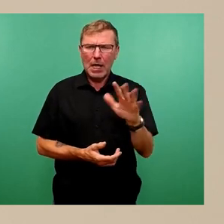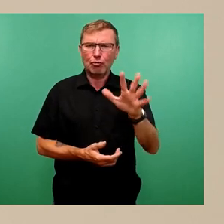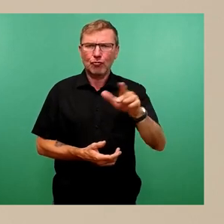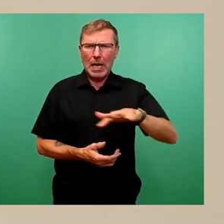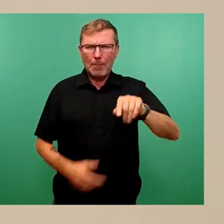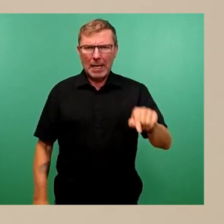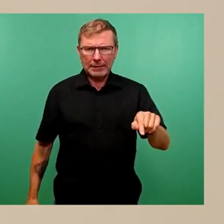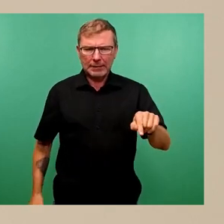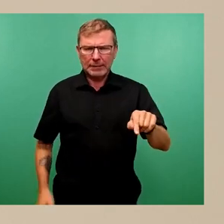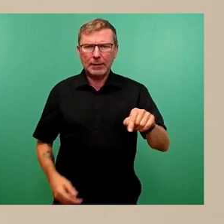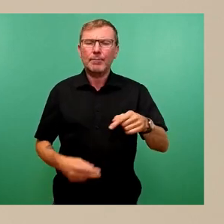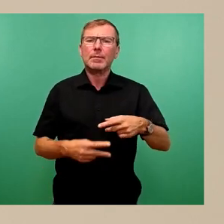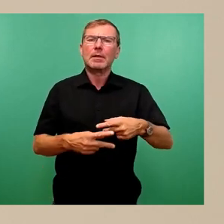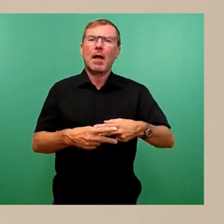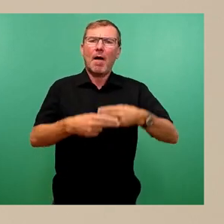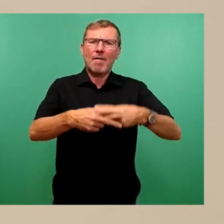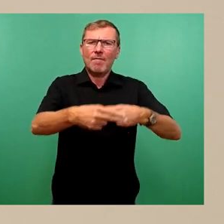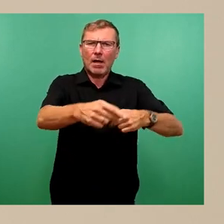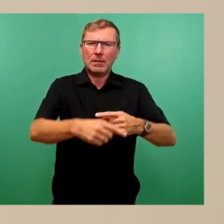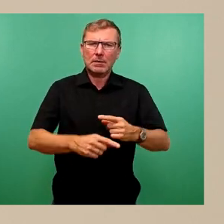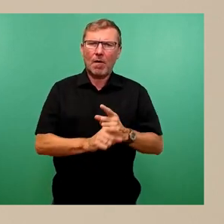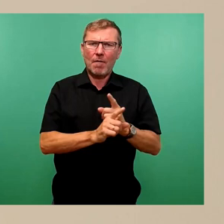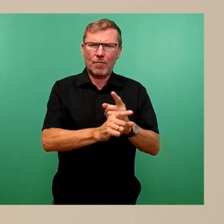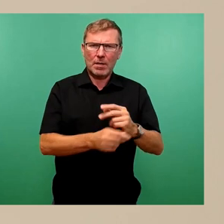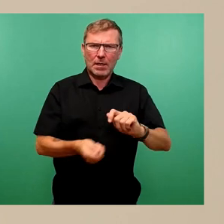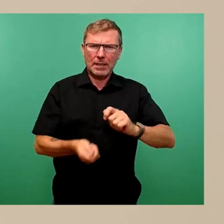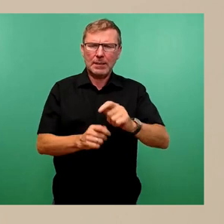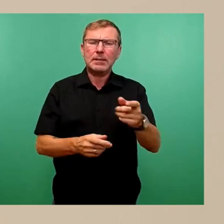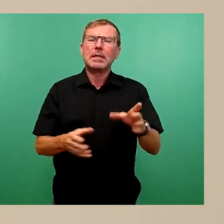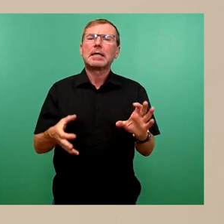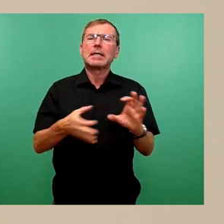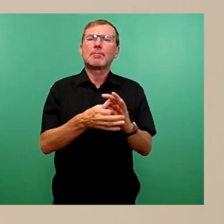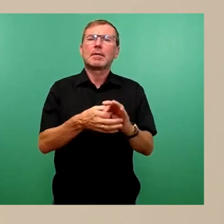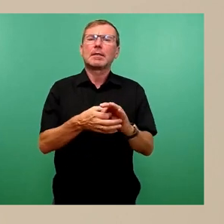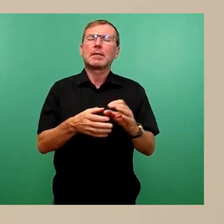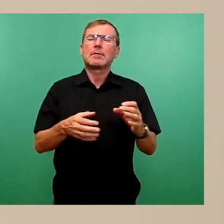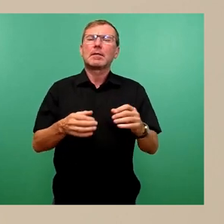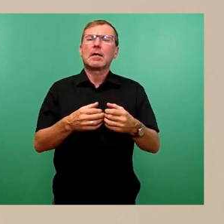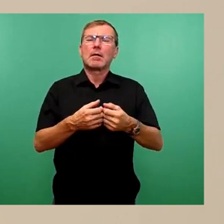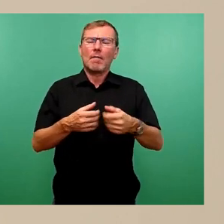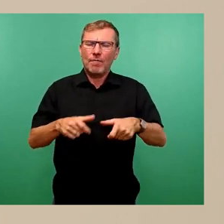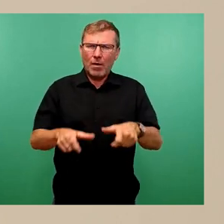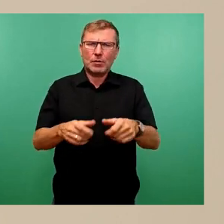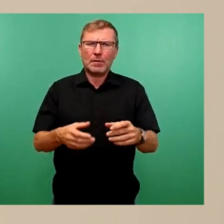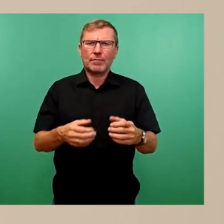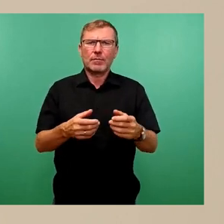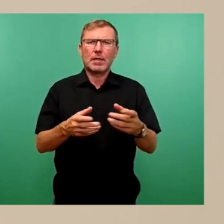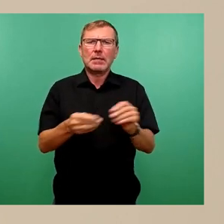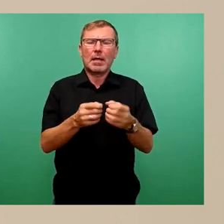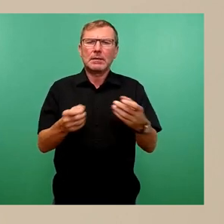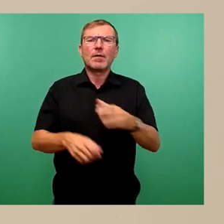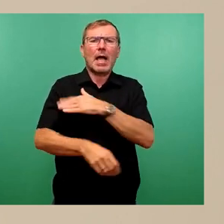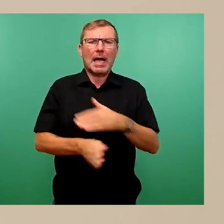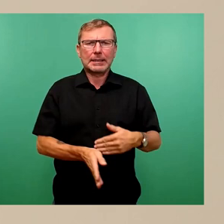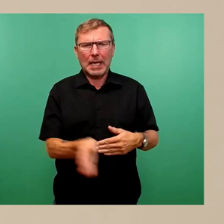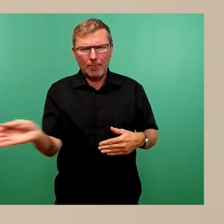Phasenfolge so geändert, dass eine gemeinsame Freigabezeit der getrennt signalisierten Fahrstreifen für den Rechtsabbieger und